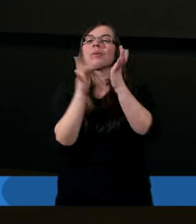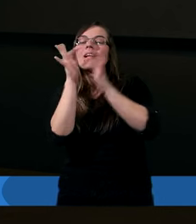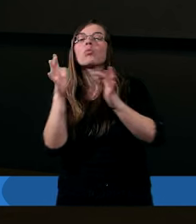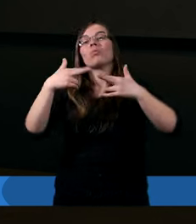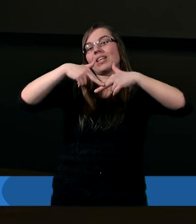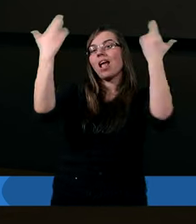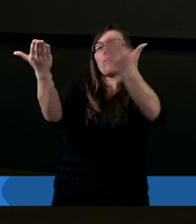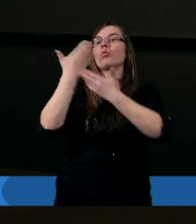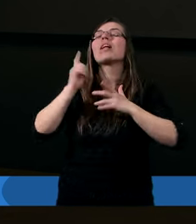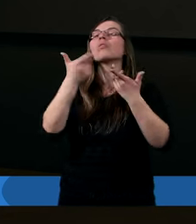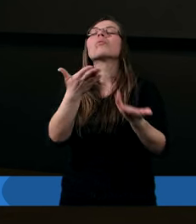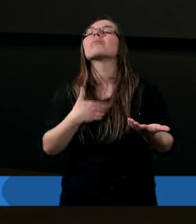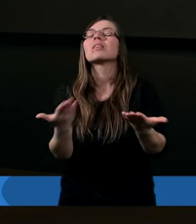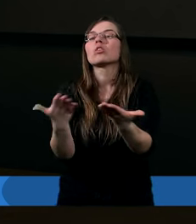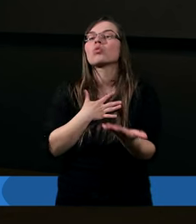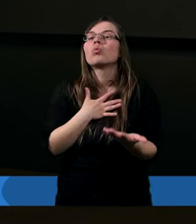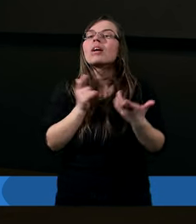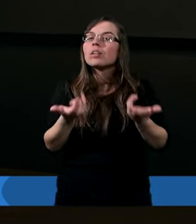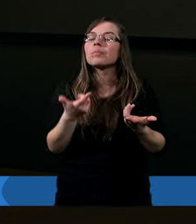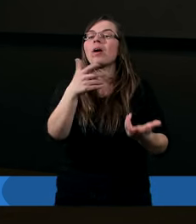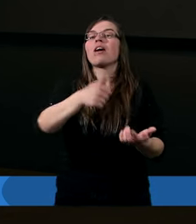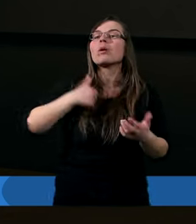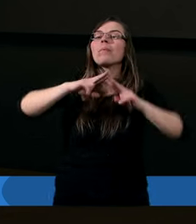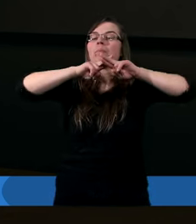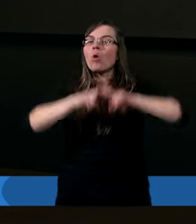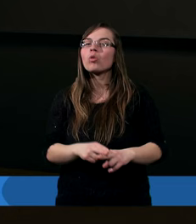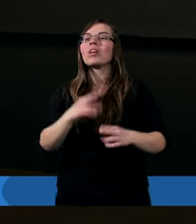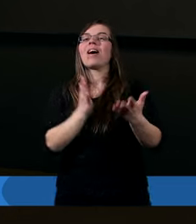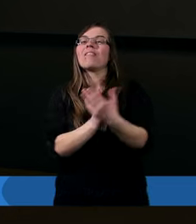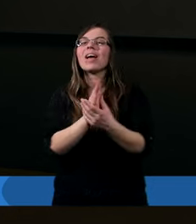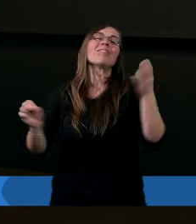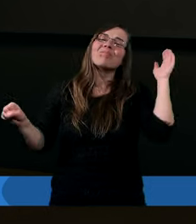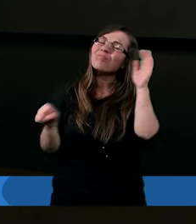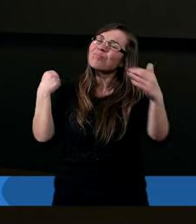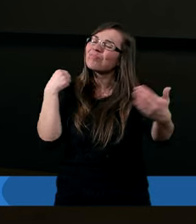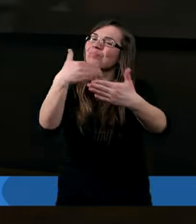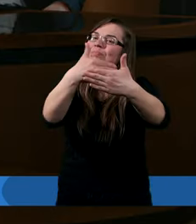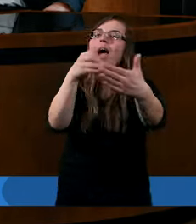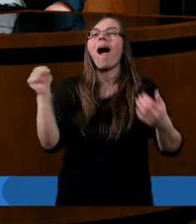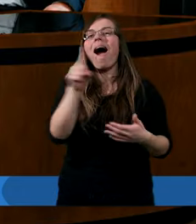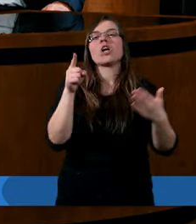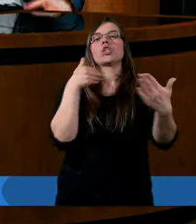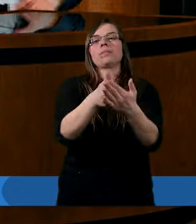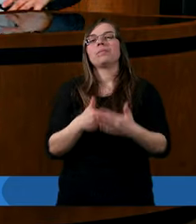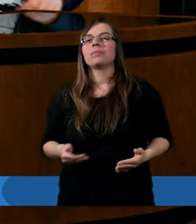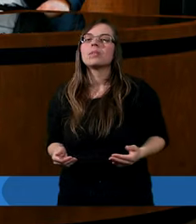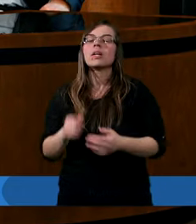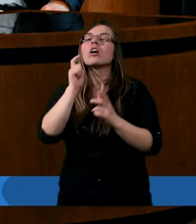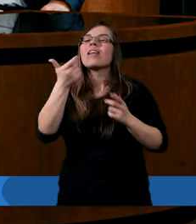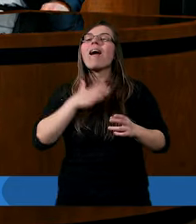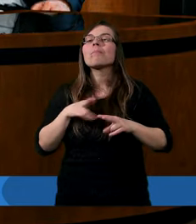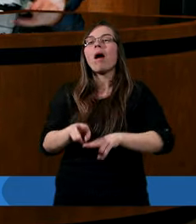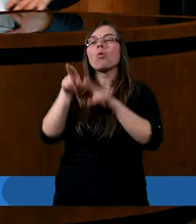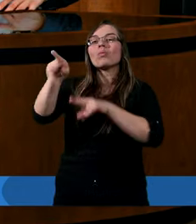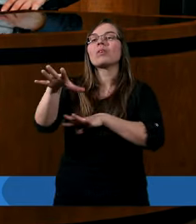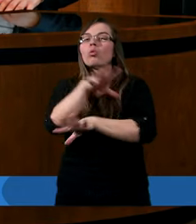gwarantuje niebo, abyśmy pozostali wierni aż do samego końca? Jaki udział w tym